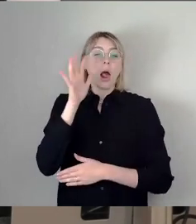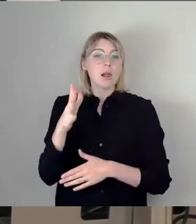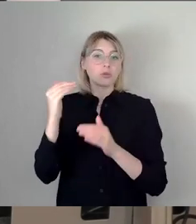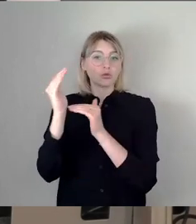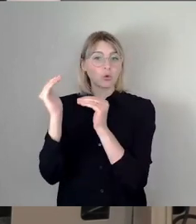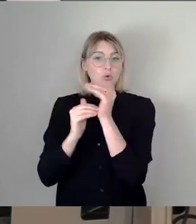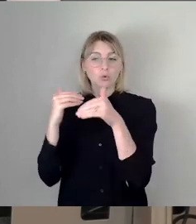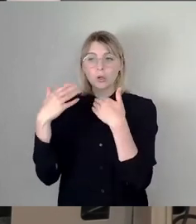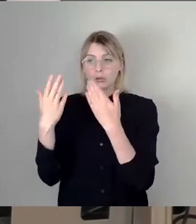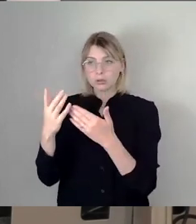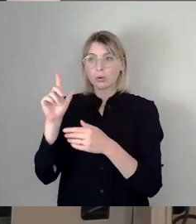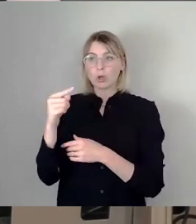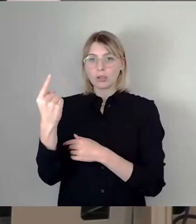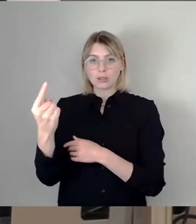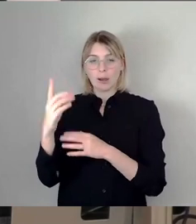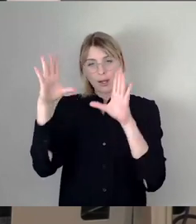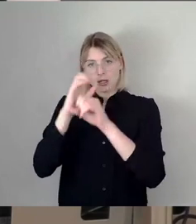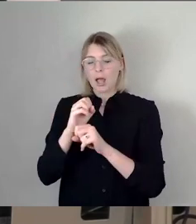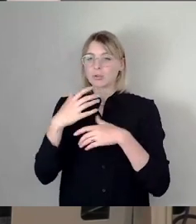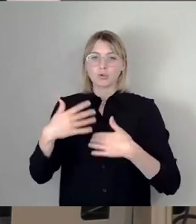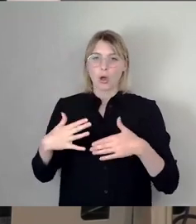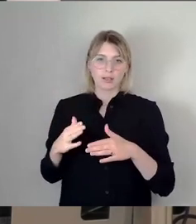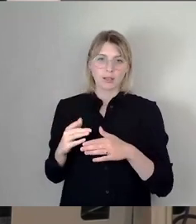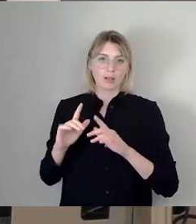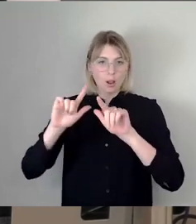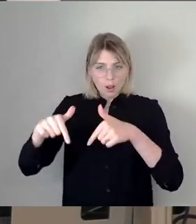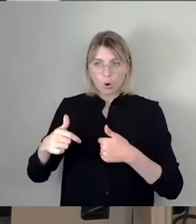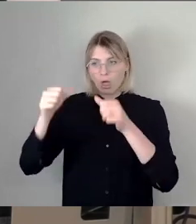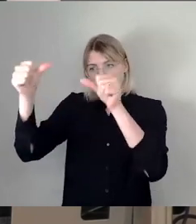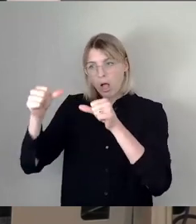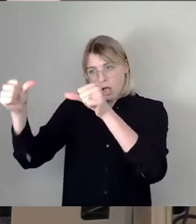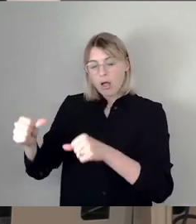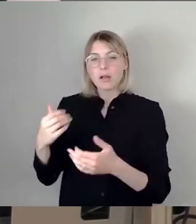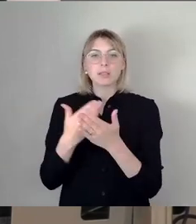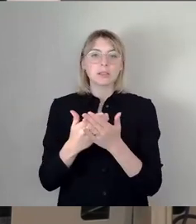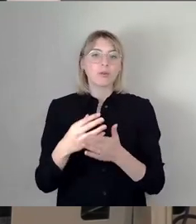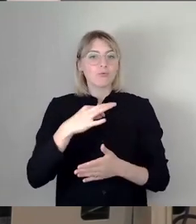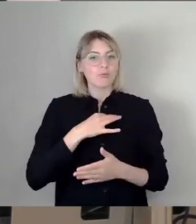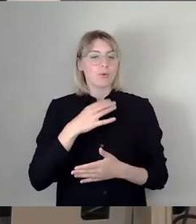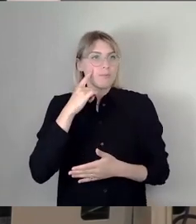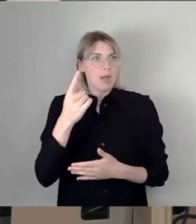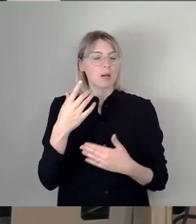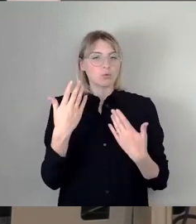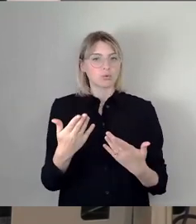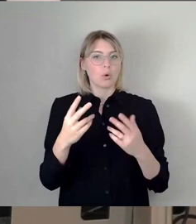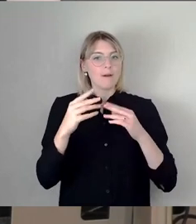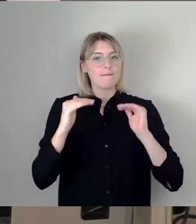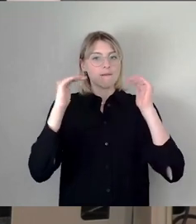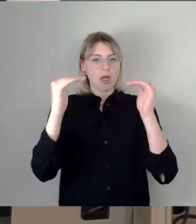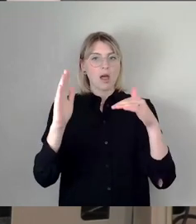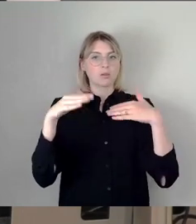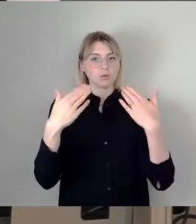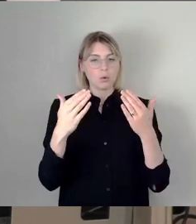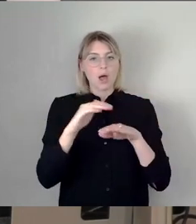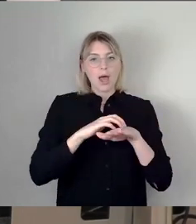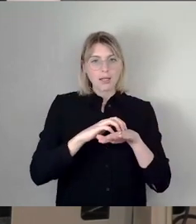los. Und insofern fände ich es eigentlich fair, einen Anreiz zu schaffen, diesen Beginn, nur den Beginn des Plakatierens, eben